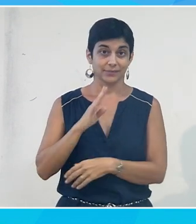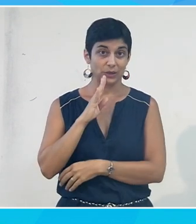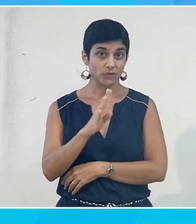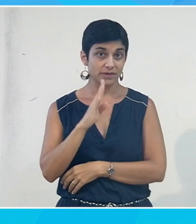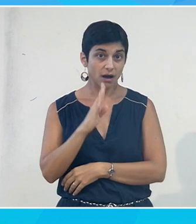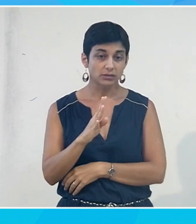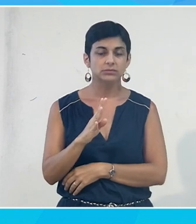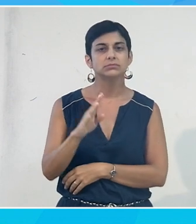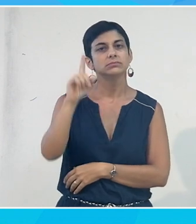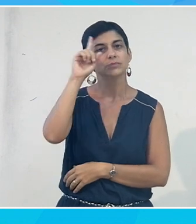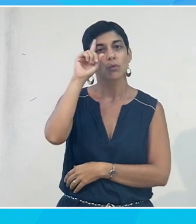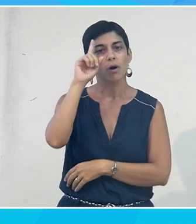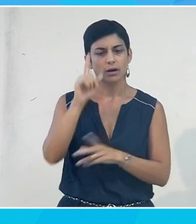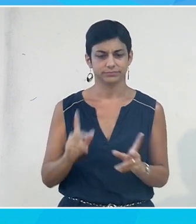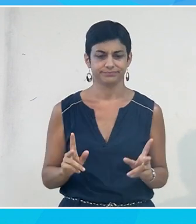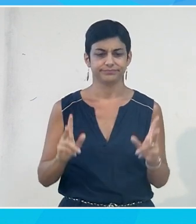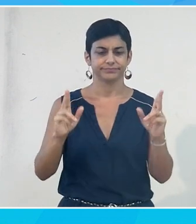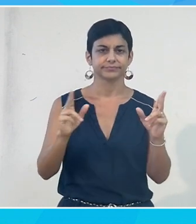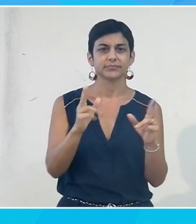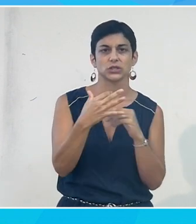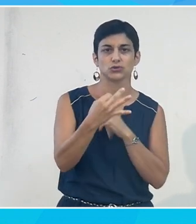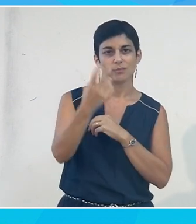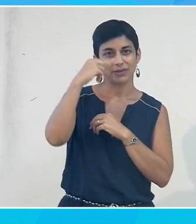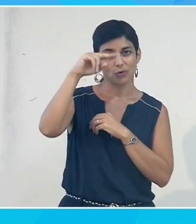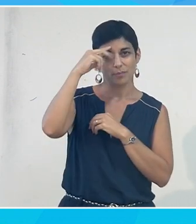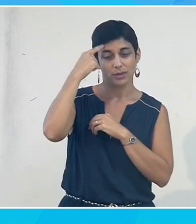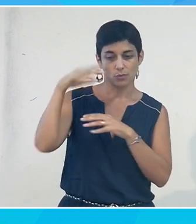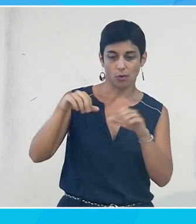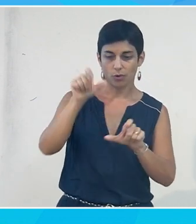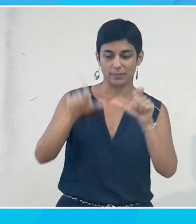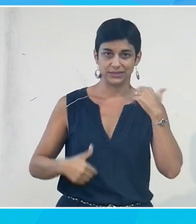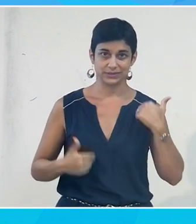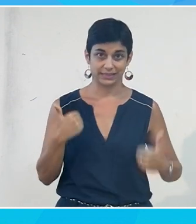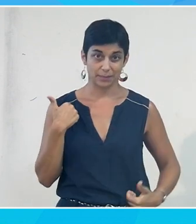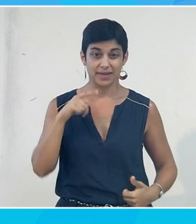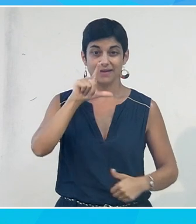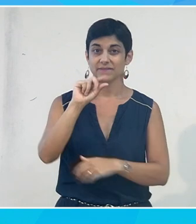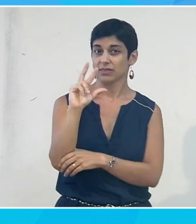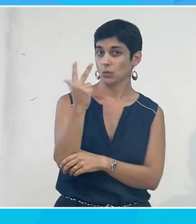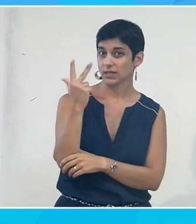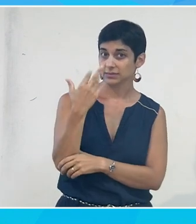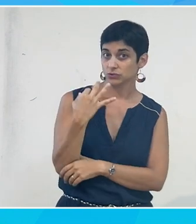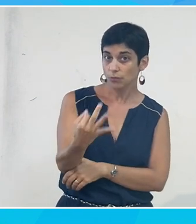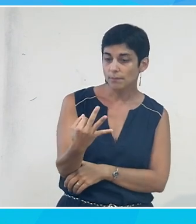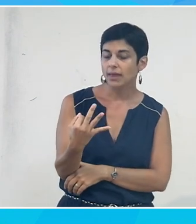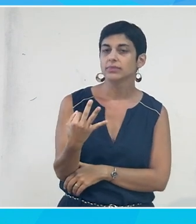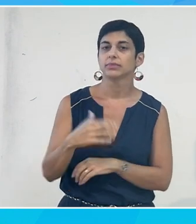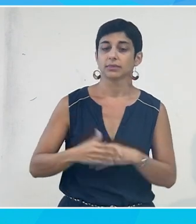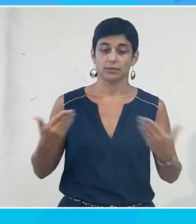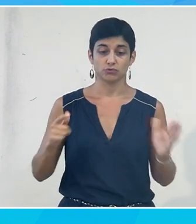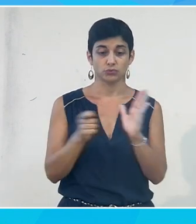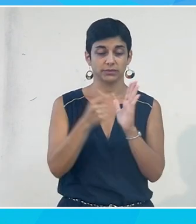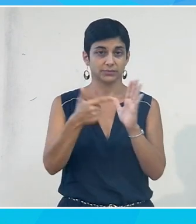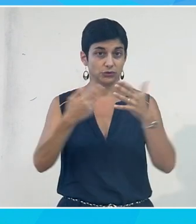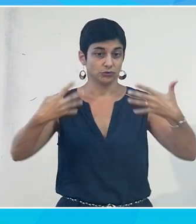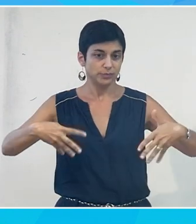intervient à l'occasion de la Semaine européenne pour l'emploi des personnes handicapées, la 23e du genre, en 2019, qui est une